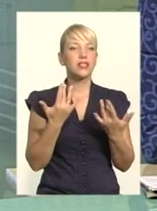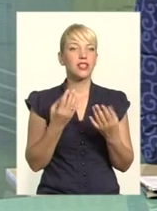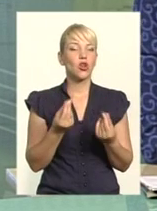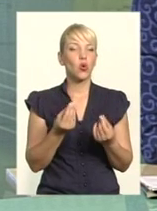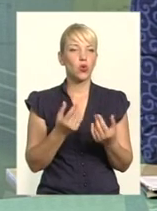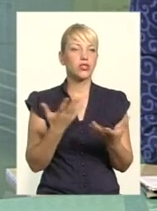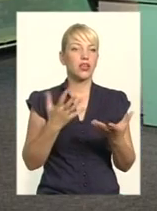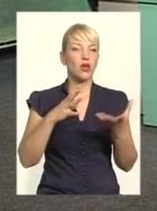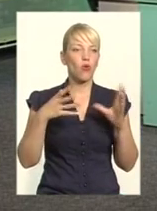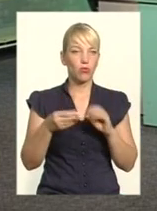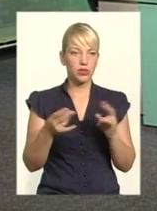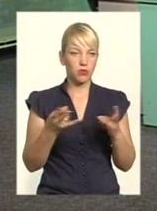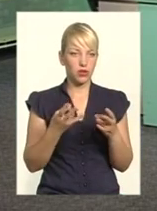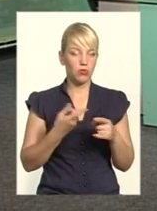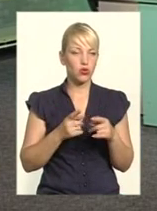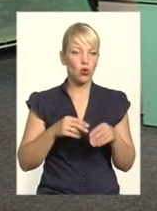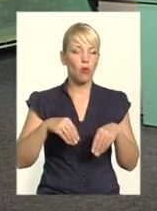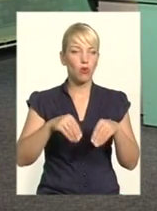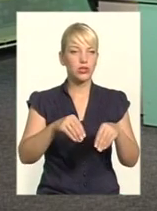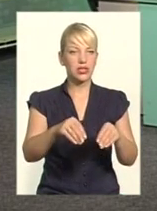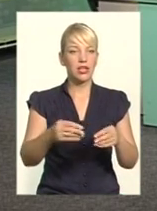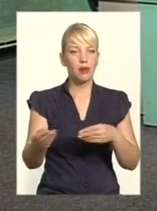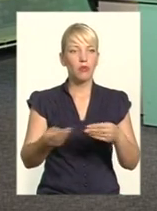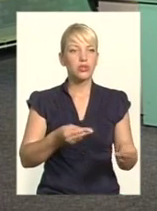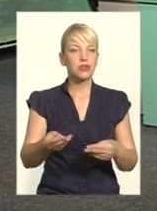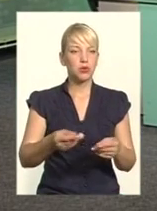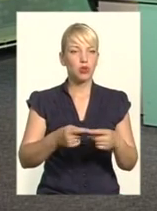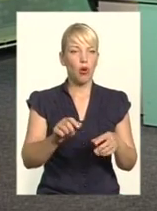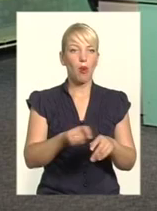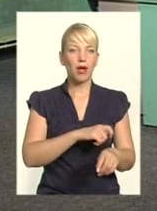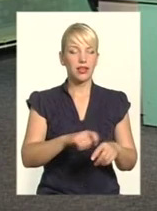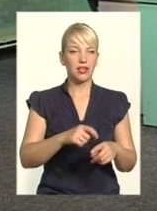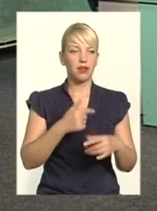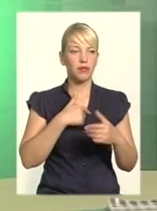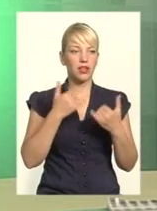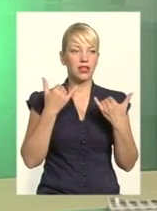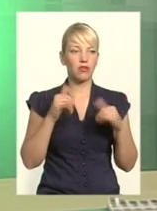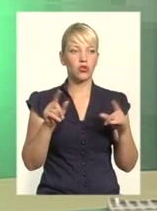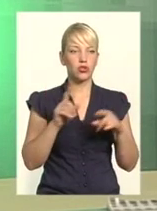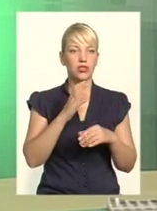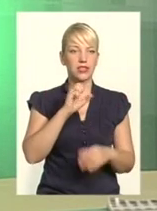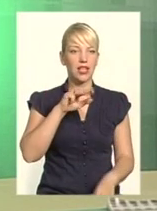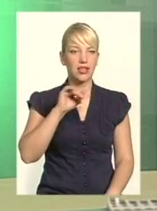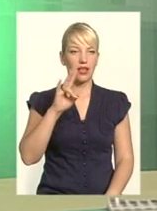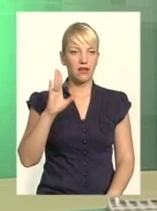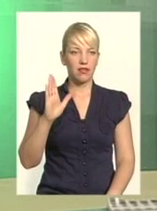обсяги і так далі. До речі, чим більше будуть працювати люди... Я от дивуюся, що Арденпалац в Сатанові